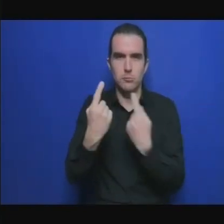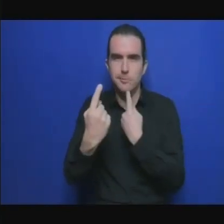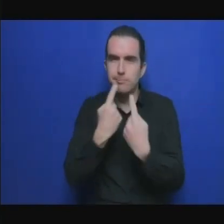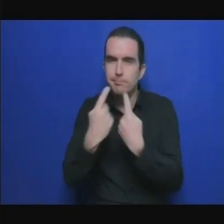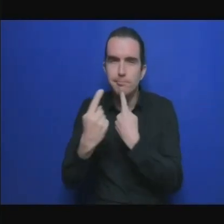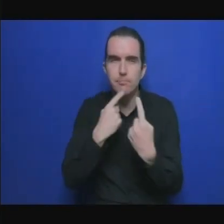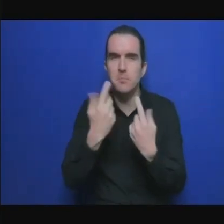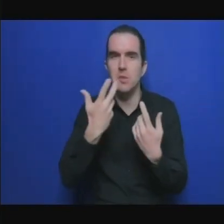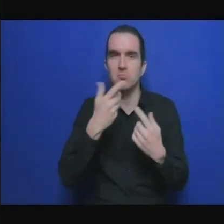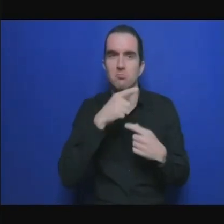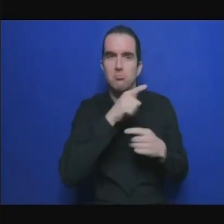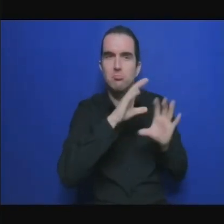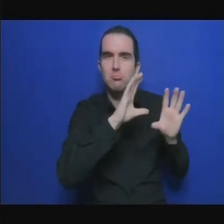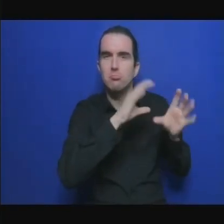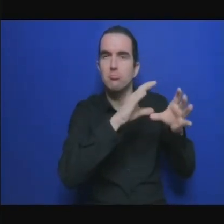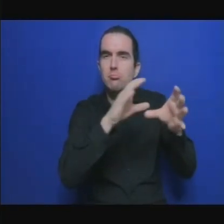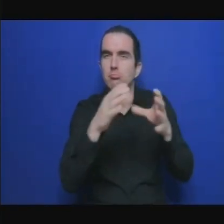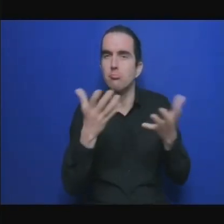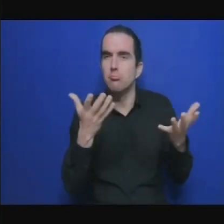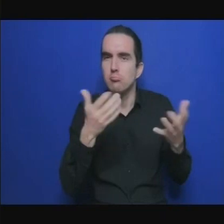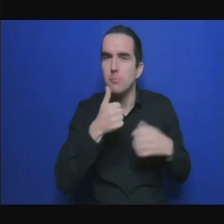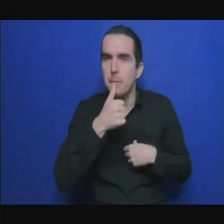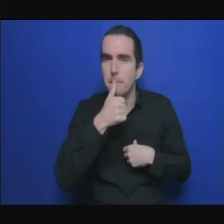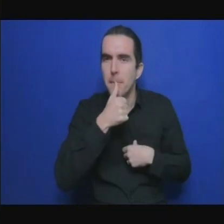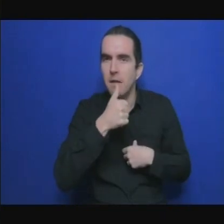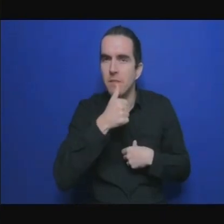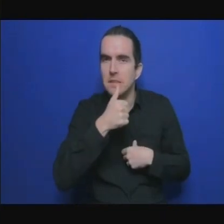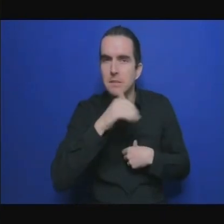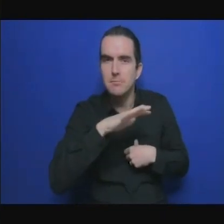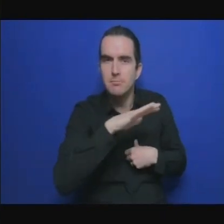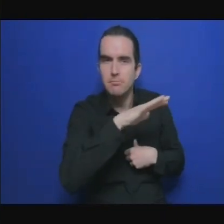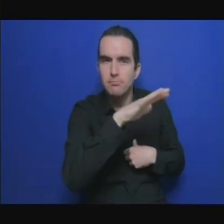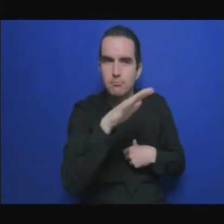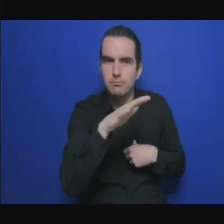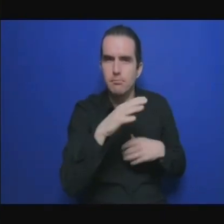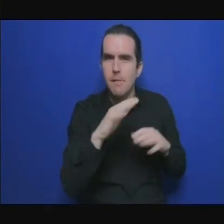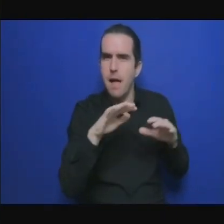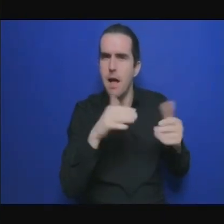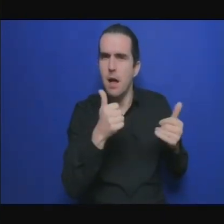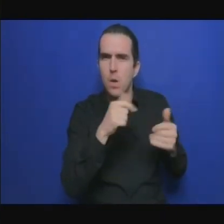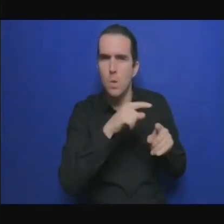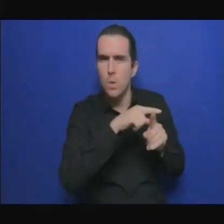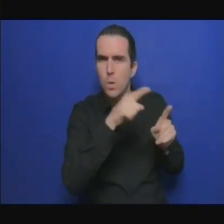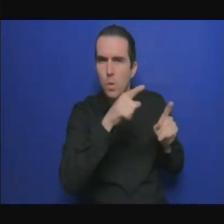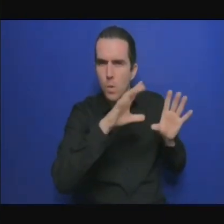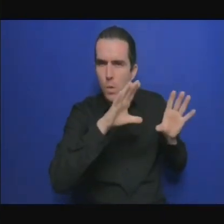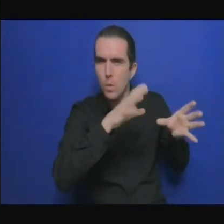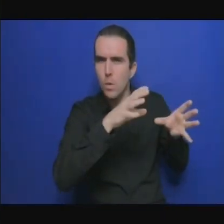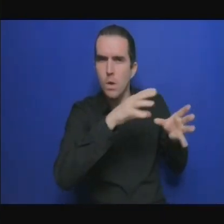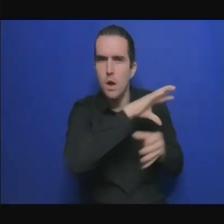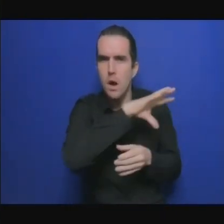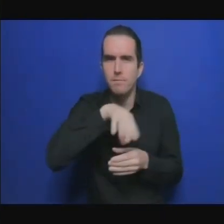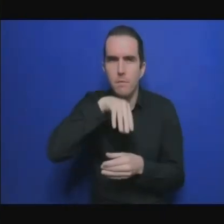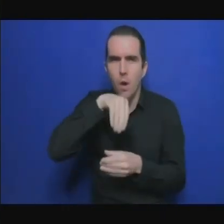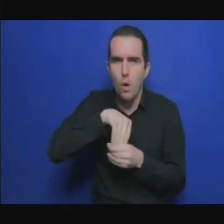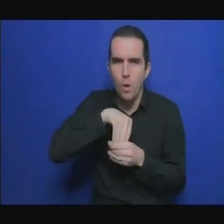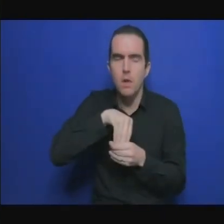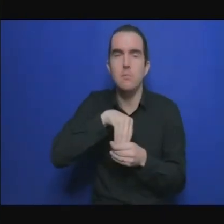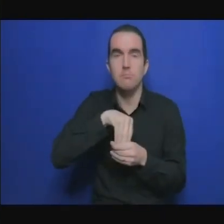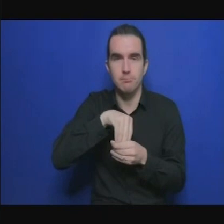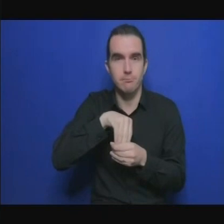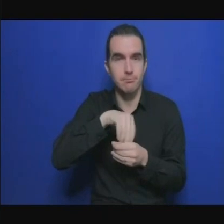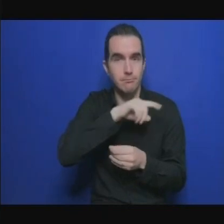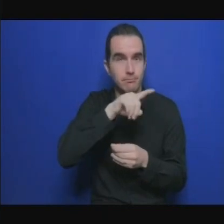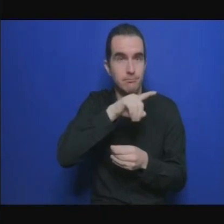le dit et on le répète Cody a une longue expérience il a travaillé sur les infrastructures énergétiques en amont en